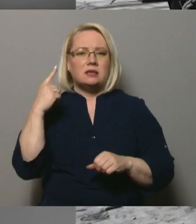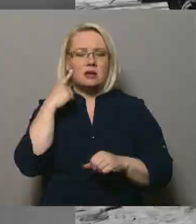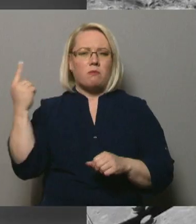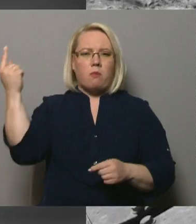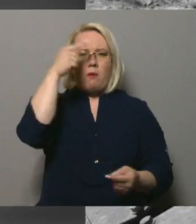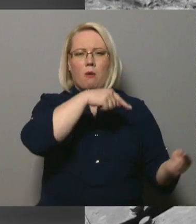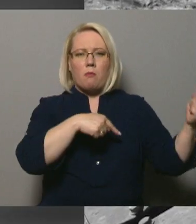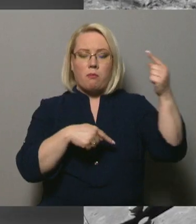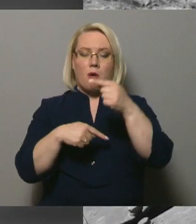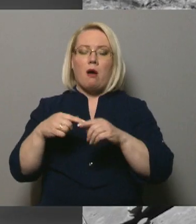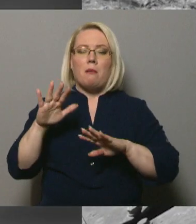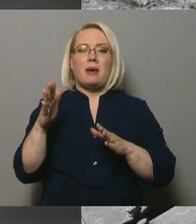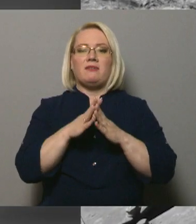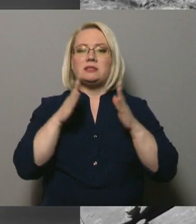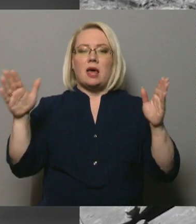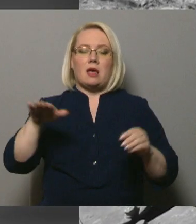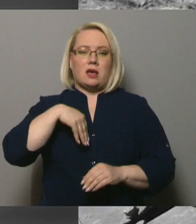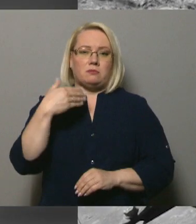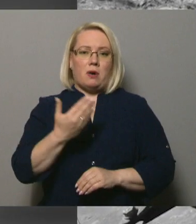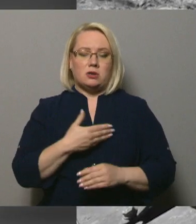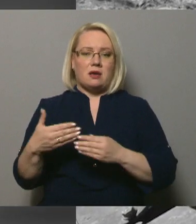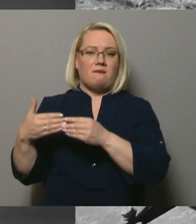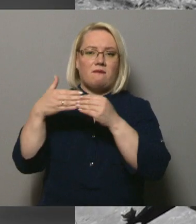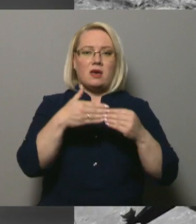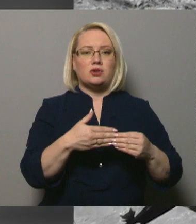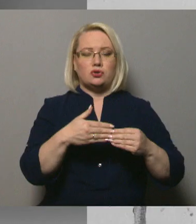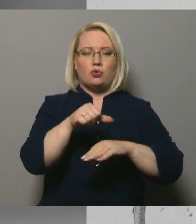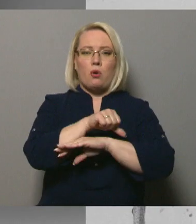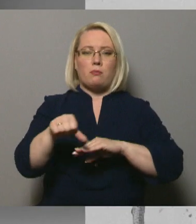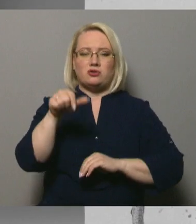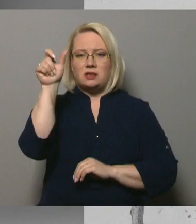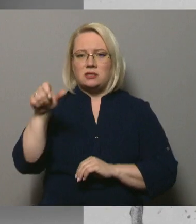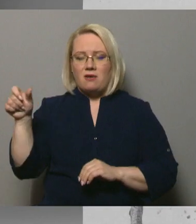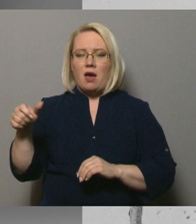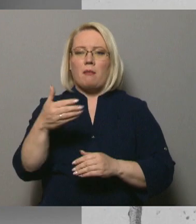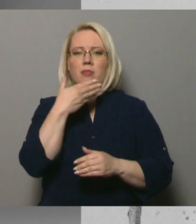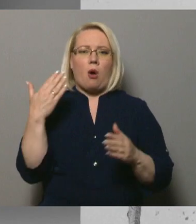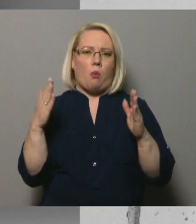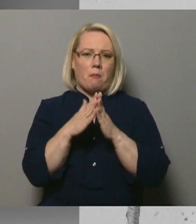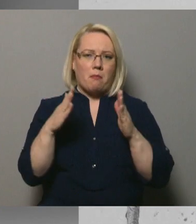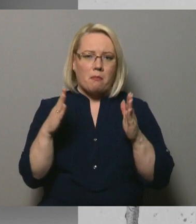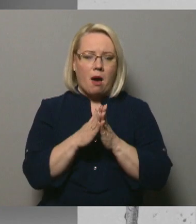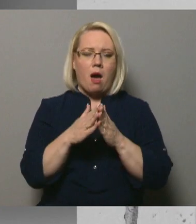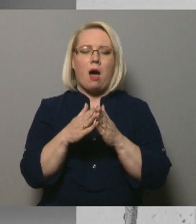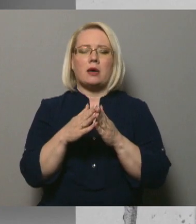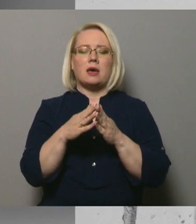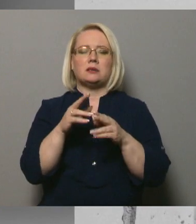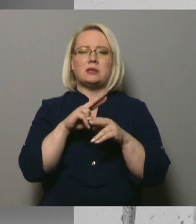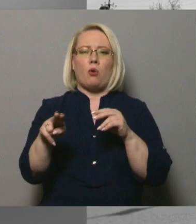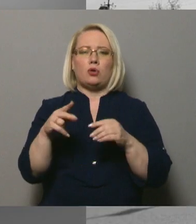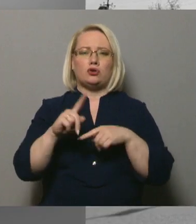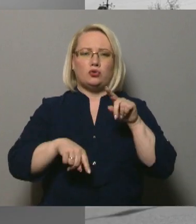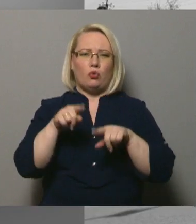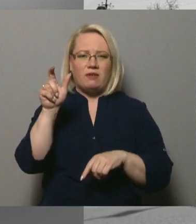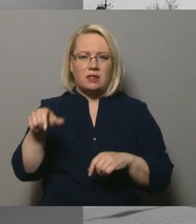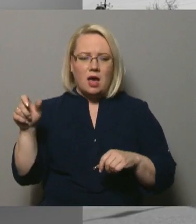galvai. Tomēr lielākais pārdzīvojums vēst pāri robežai cilvēks, kuri palikuši bez mājām, zaudējuši stumenieks, piedzīvojuši